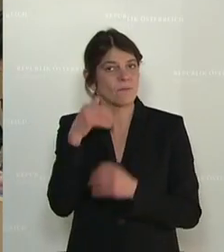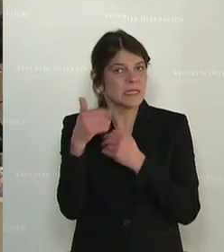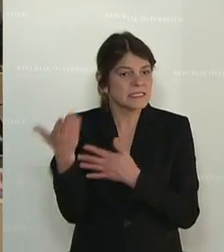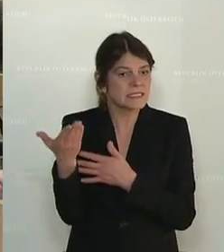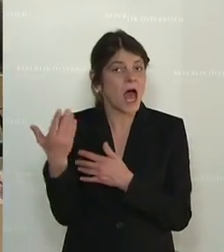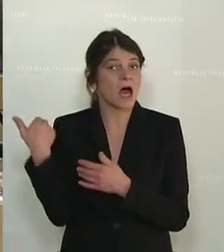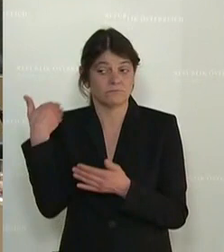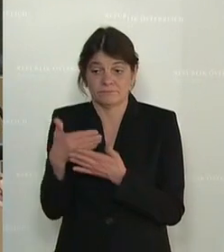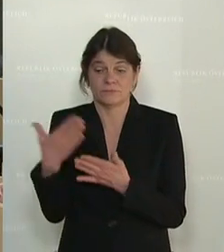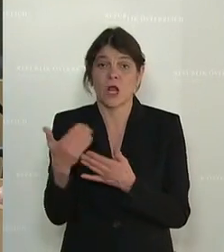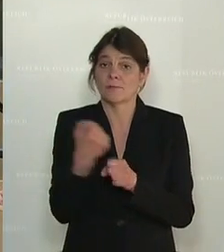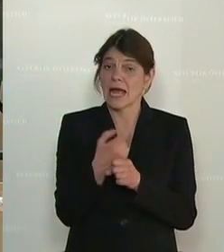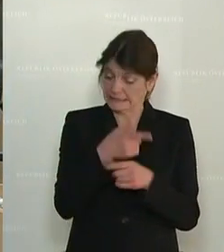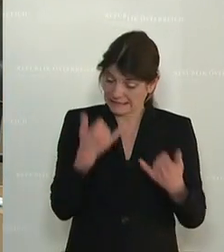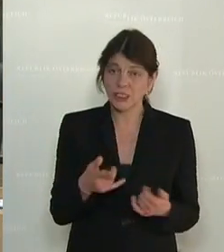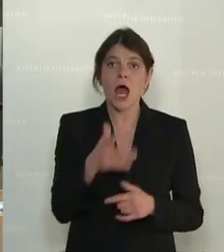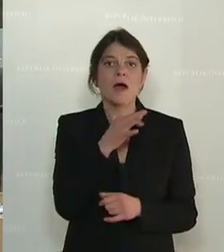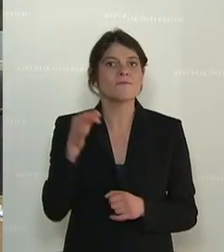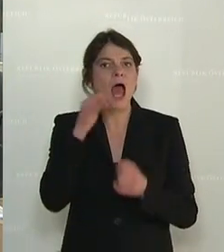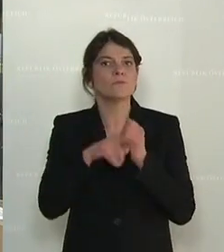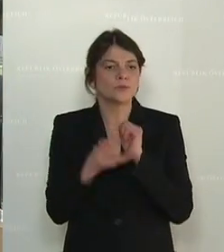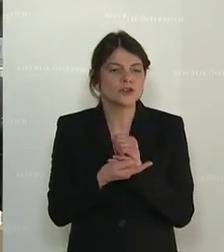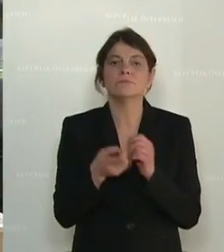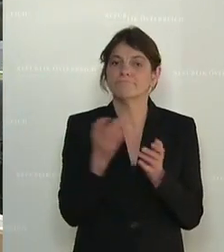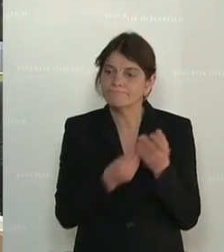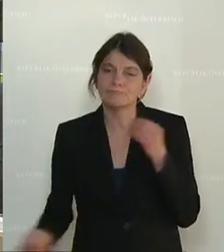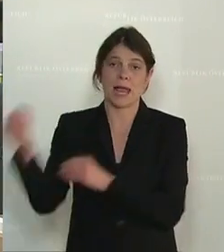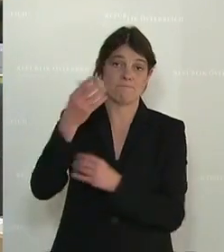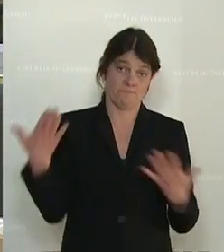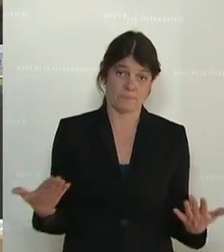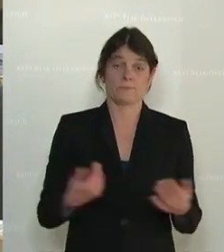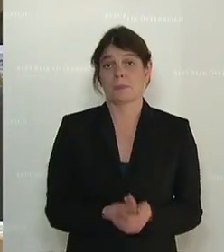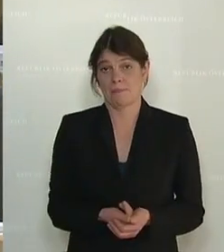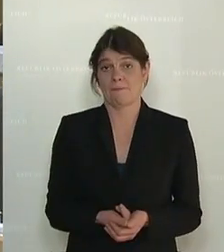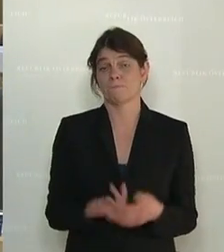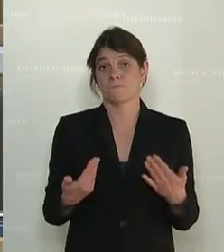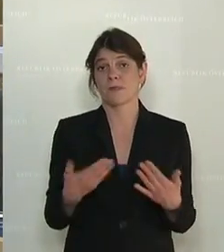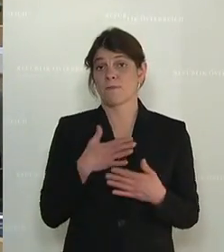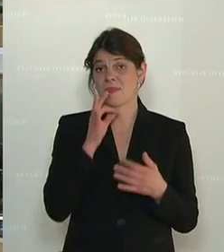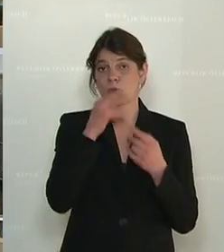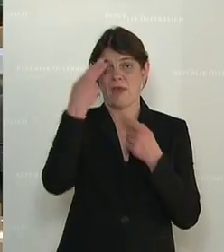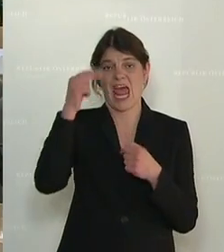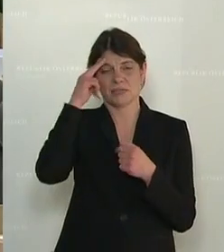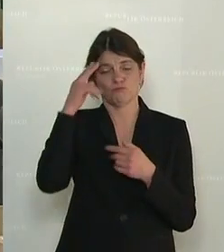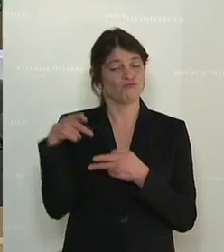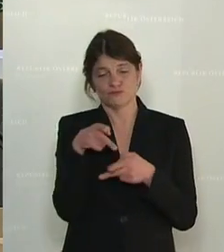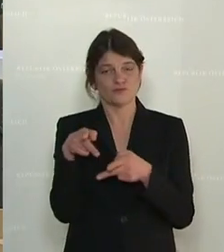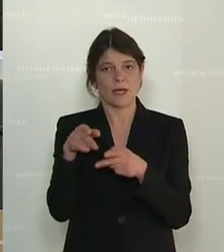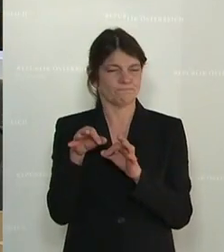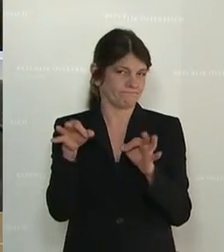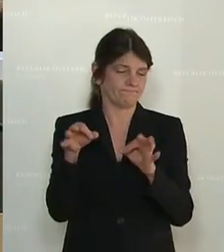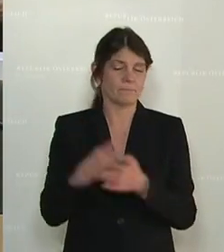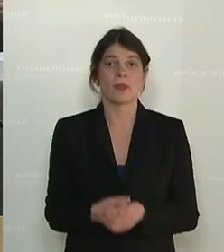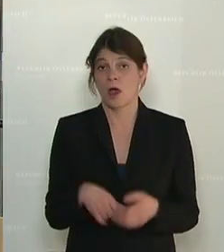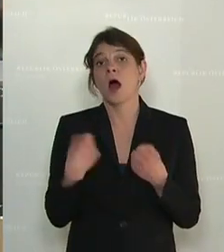das Frauenbudget fast 43 Prozent betragen. Meine Damen und Herren, wir sind auf einem guten Weg, aber es